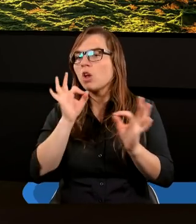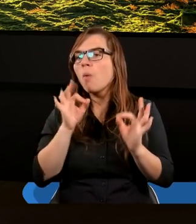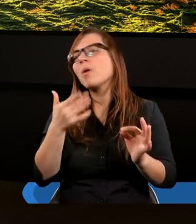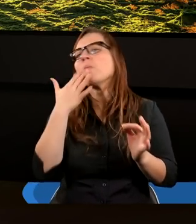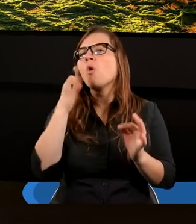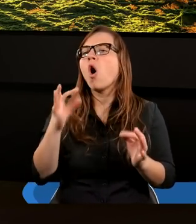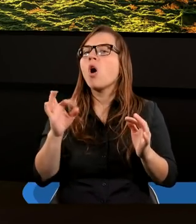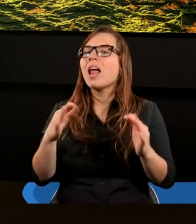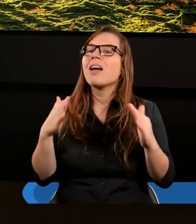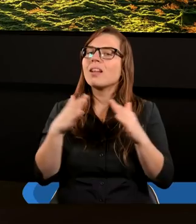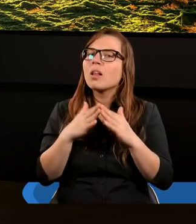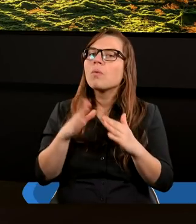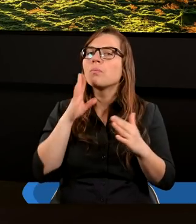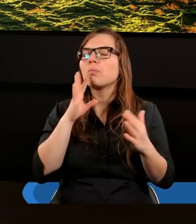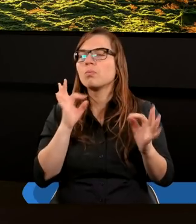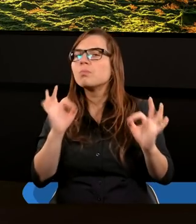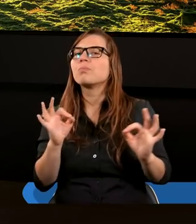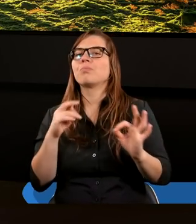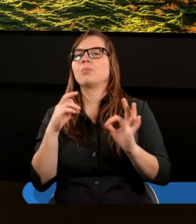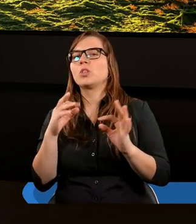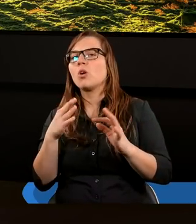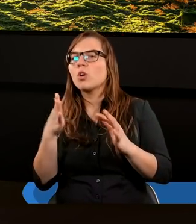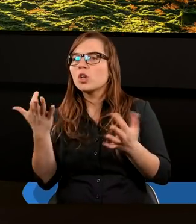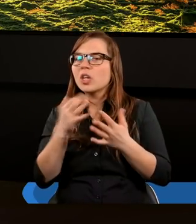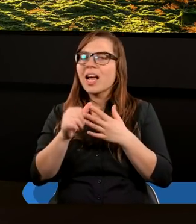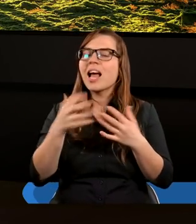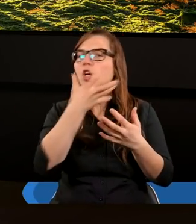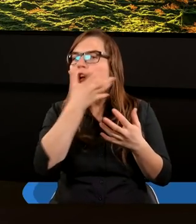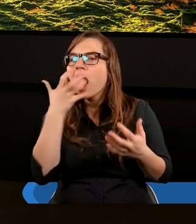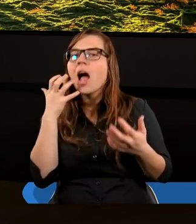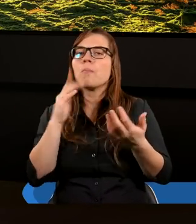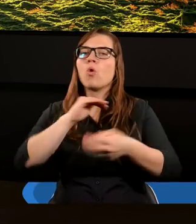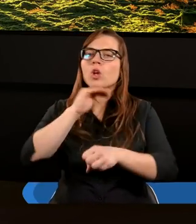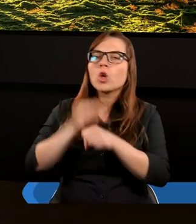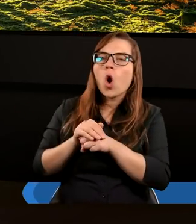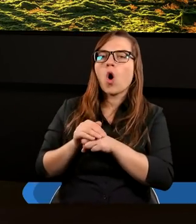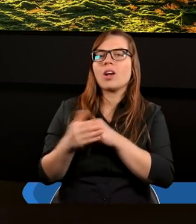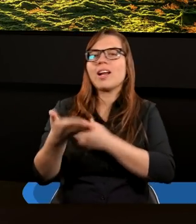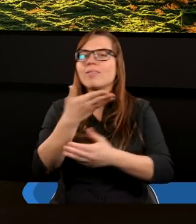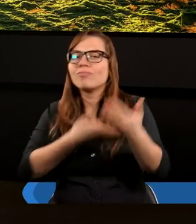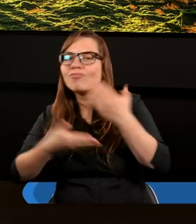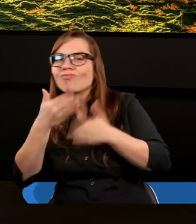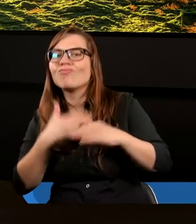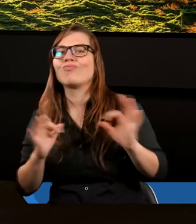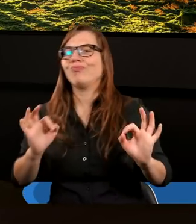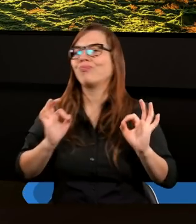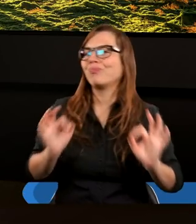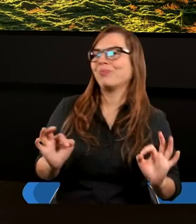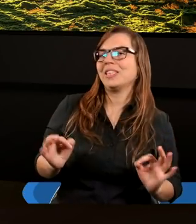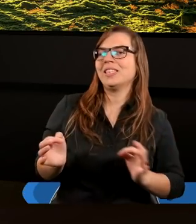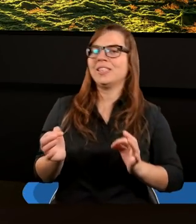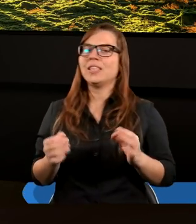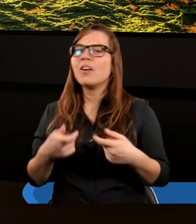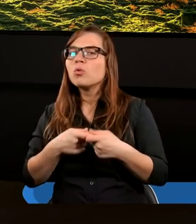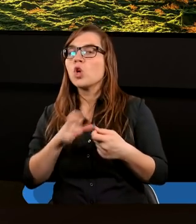ja mówię o takim domu zdecydowanie pozytywnym, gdzie te więzi są, gdzie jest zgoda, gdzie jest wzajemny szacunek. I